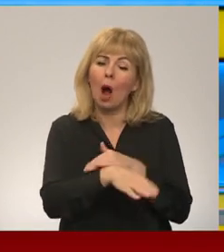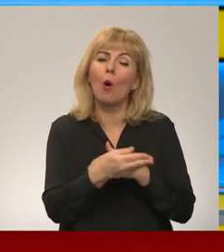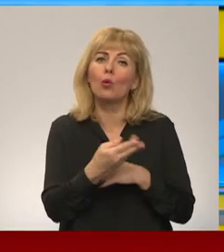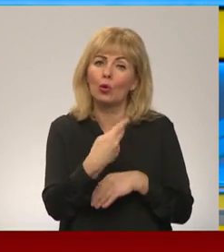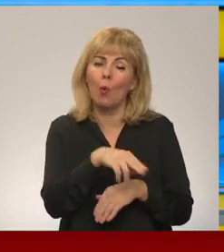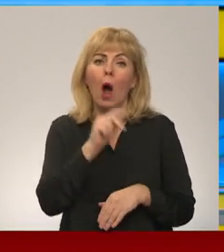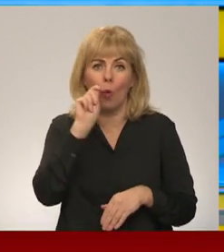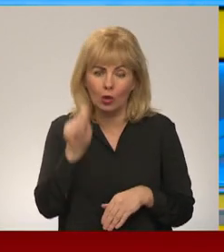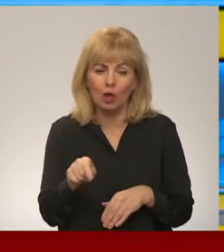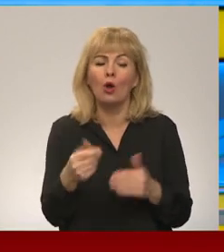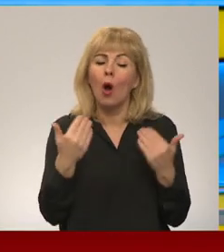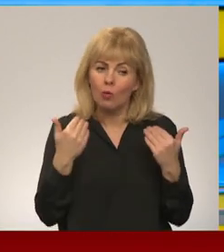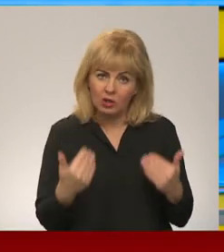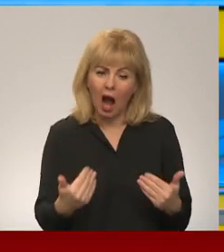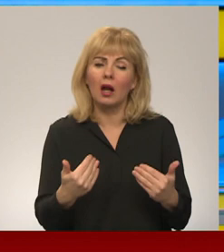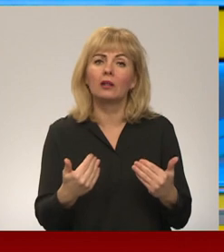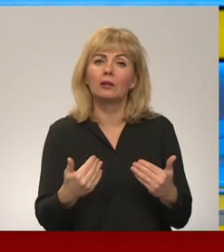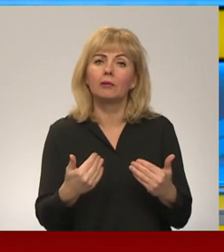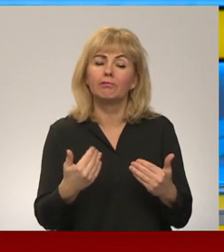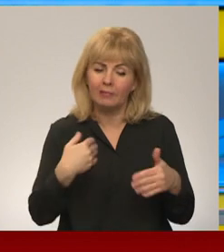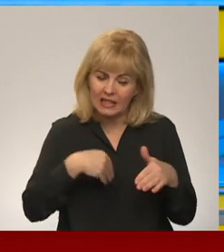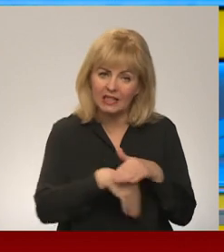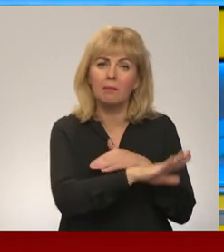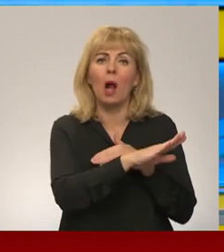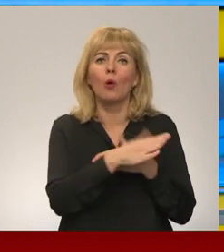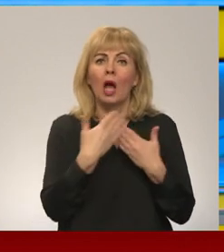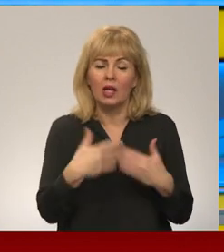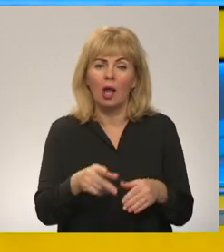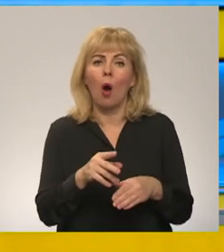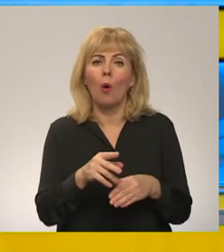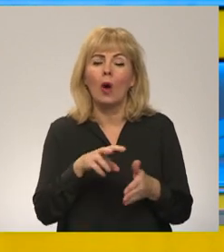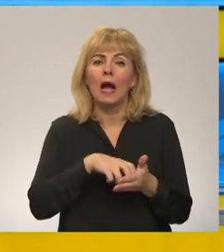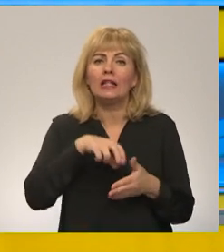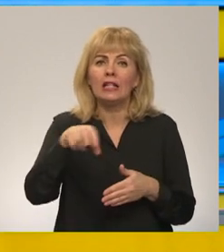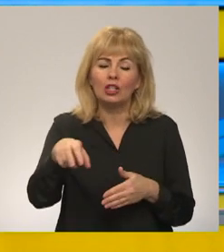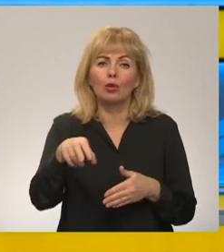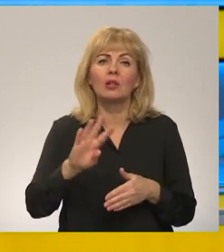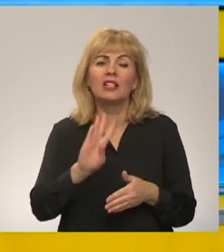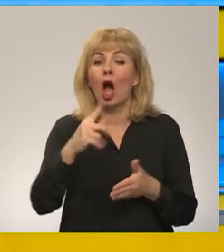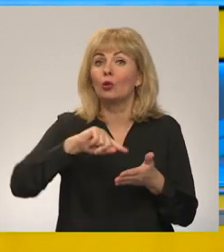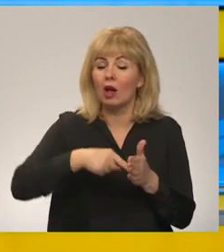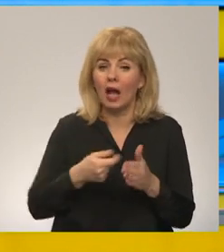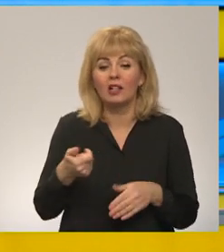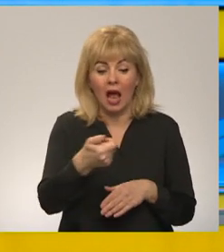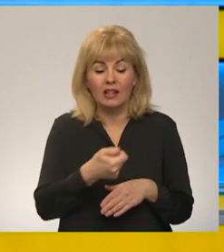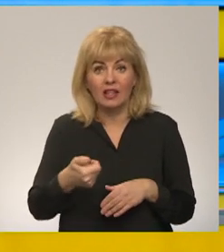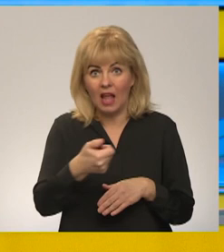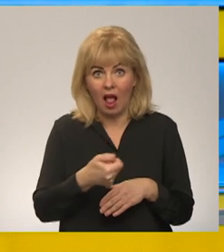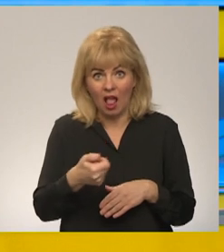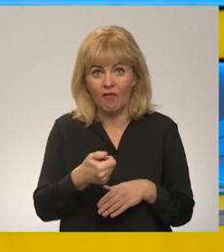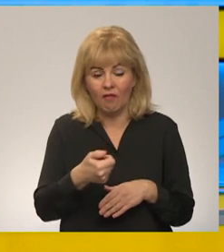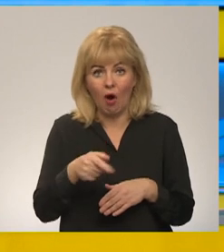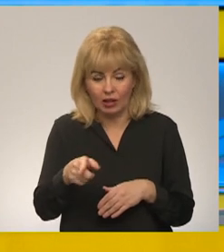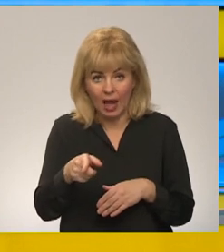pamest Ukrainu tagad. Mēs šodien esam izsūtījuši ceturto reizi īziņas visiem Latvijas mobilotu telefonu operātoriem,